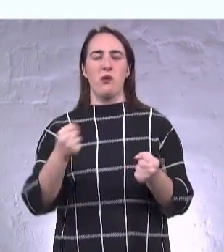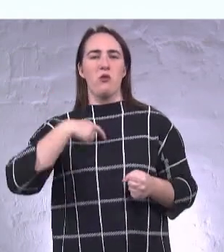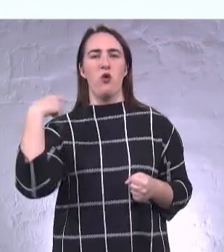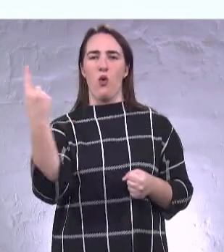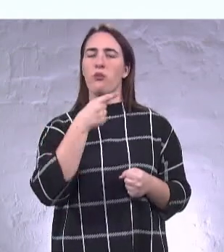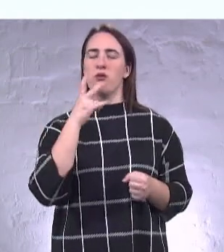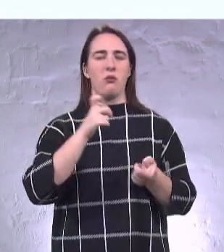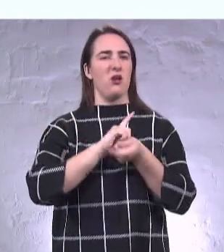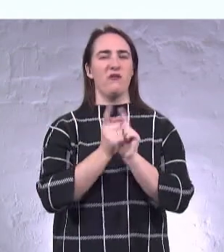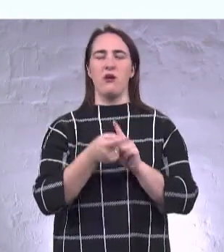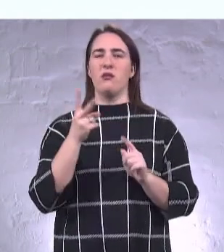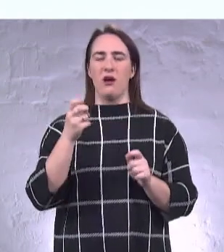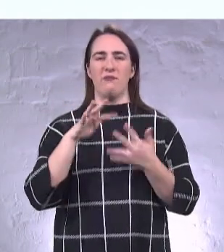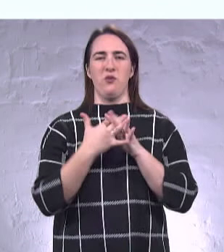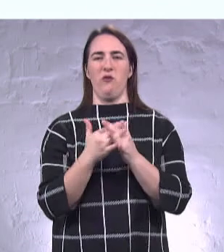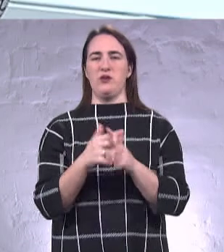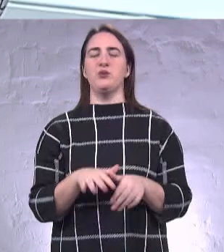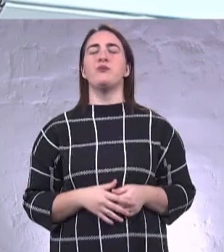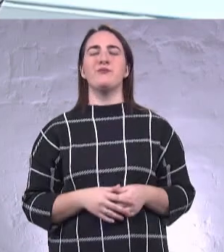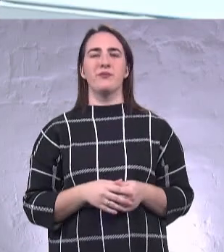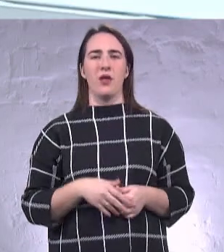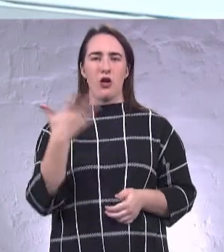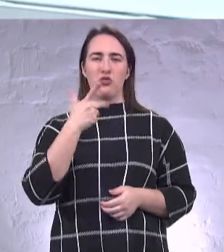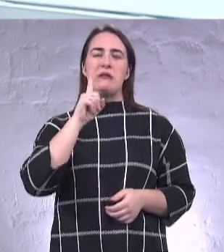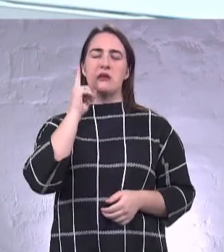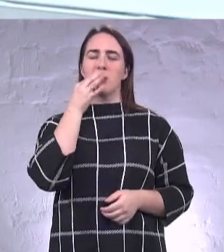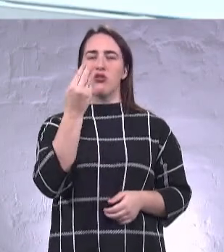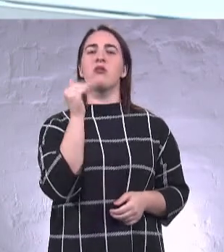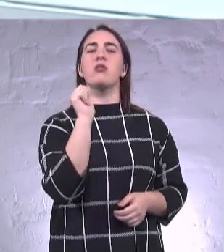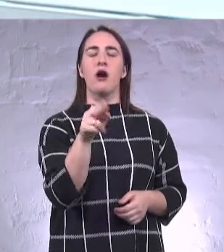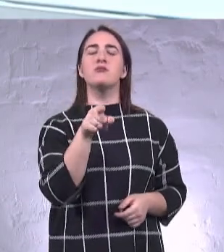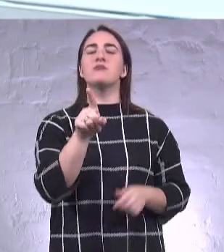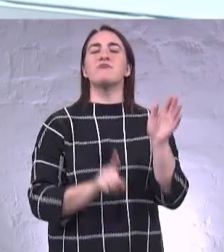перетворити її на провінціальну. Якщо Зеленський скаже вам так, з чого почнете?